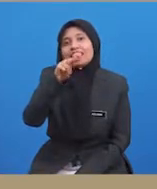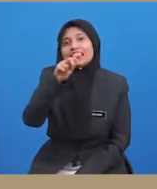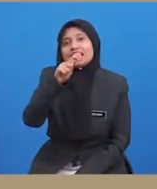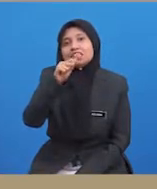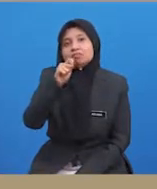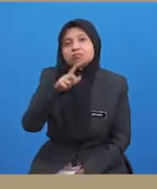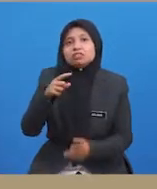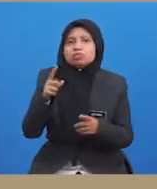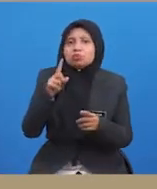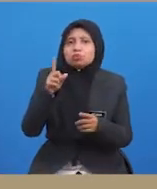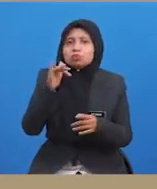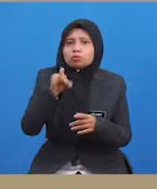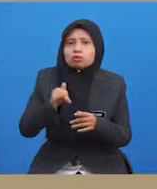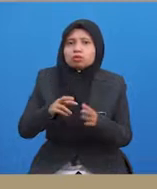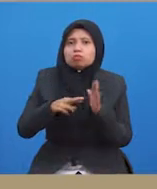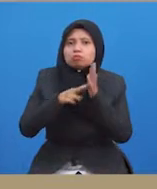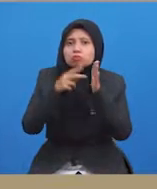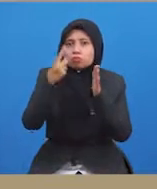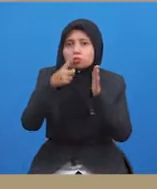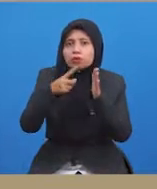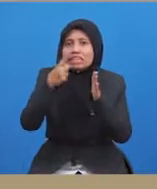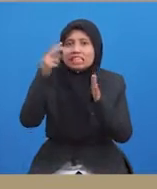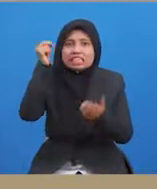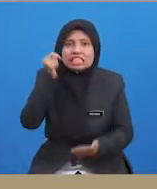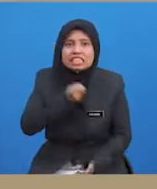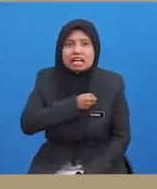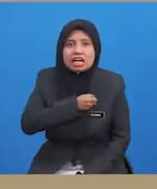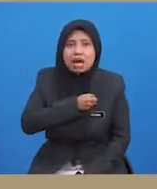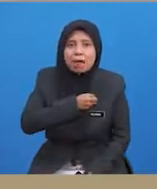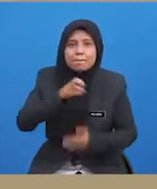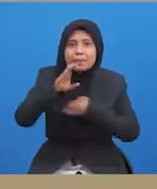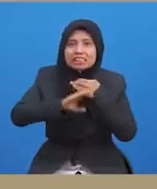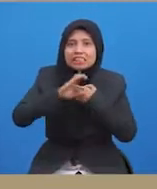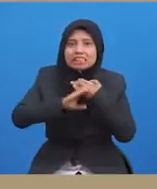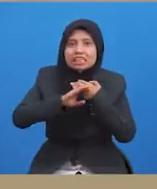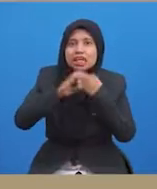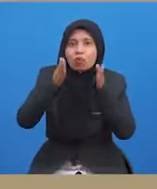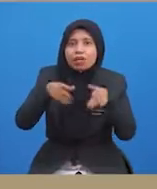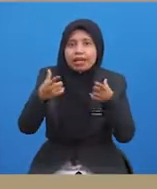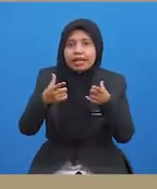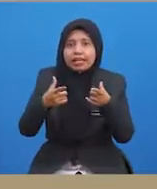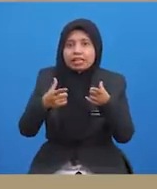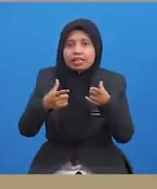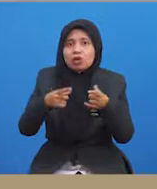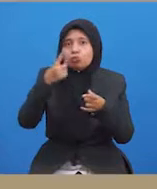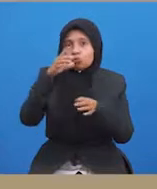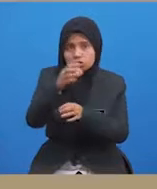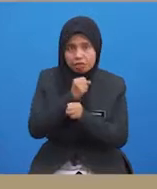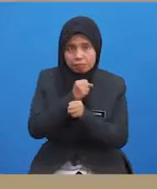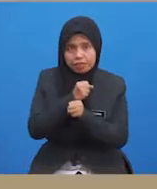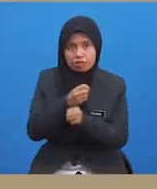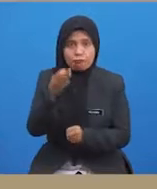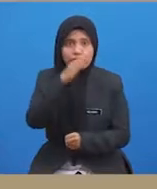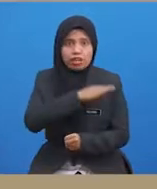kepada sesuatu tindakan dengan niat untuk mencederakan individu lain. Bermatlamat untuk mendapatkan